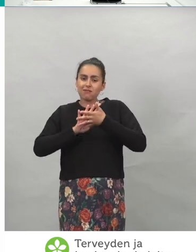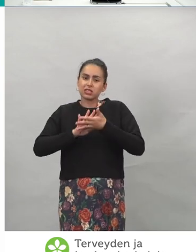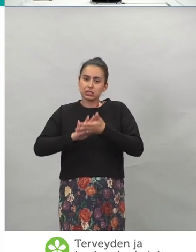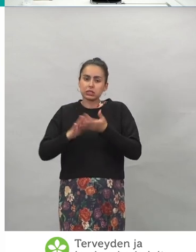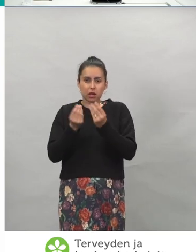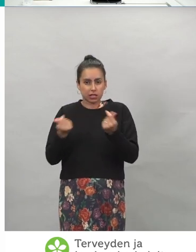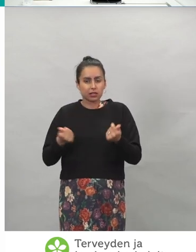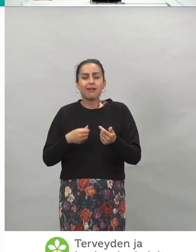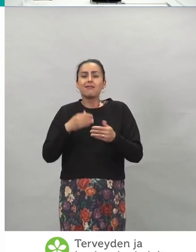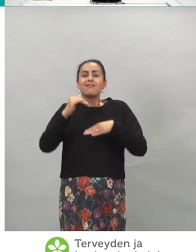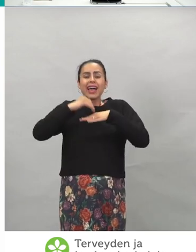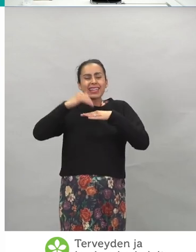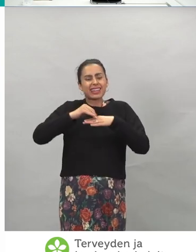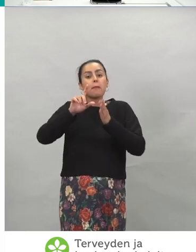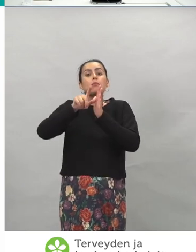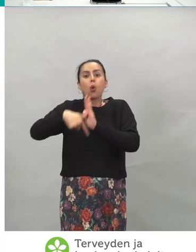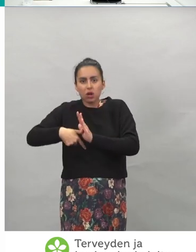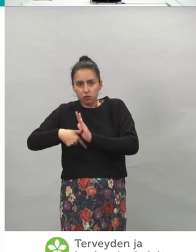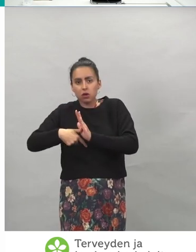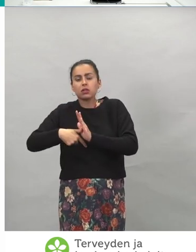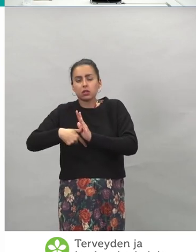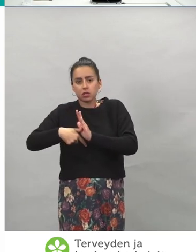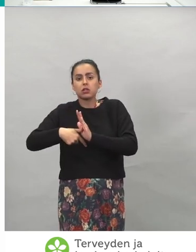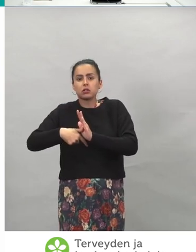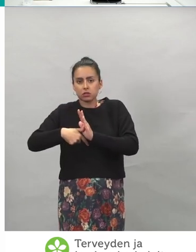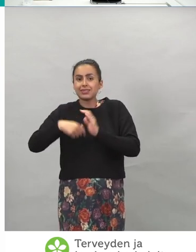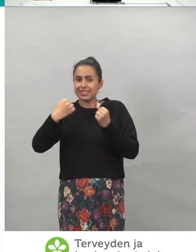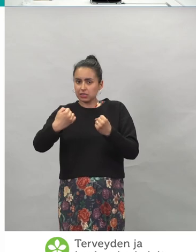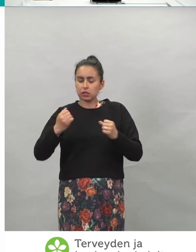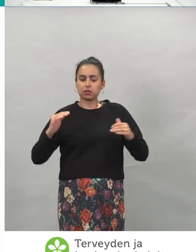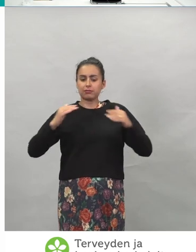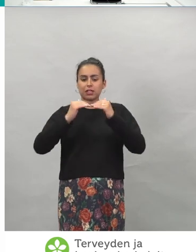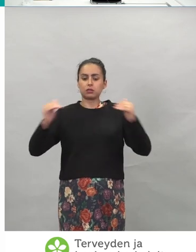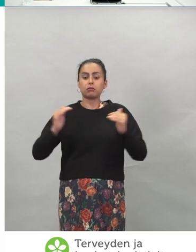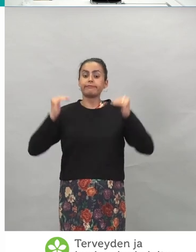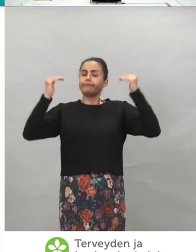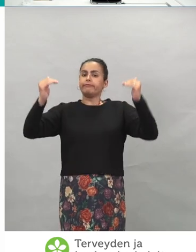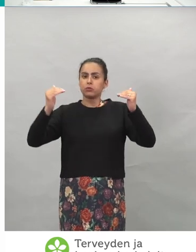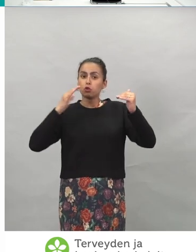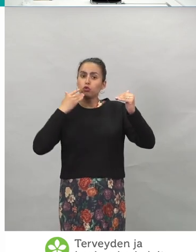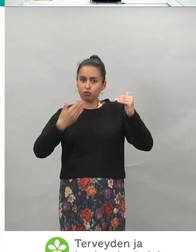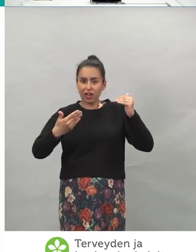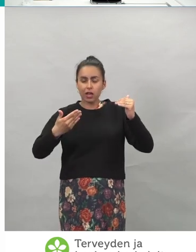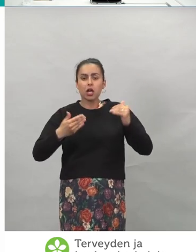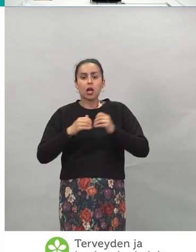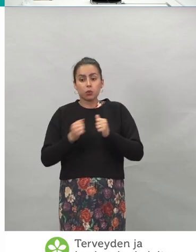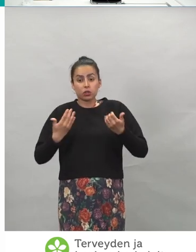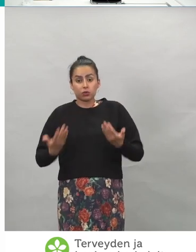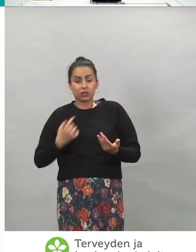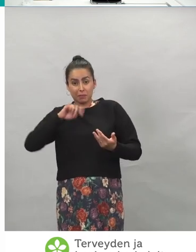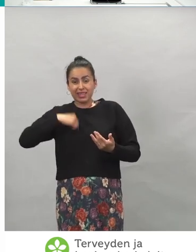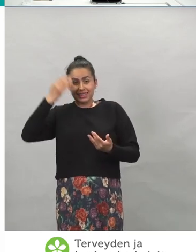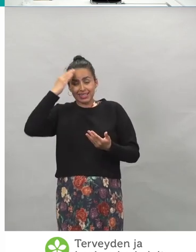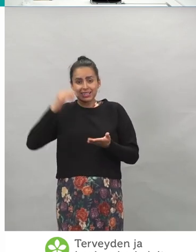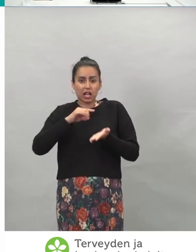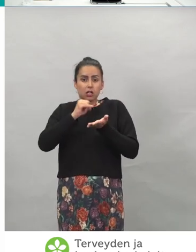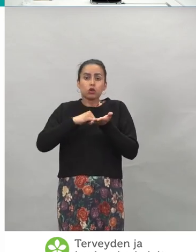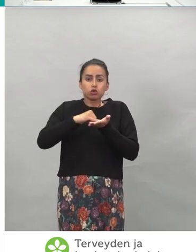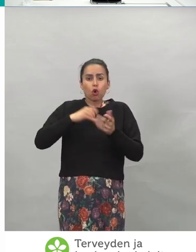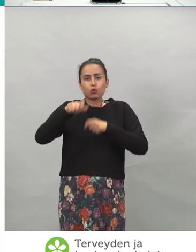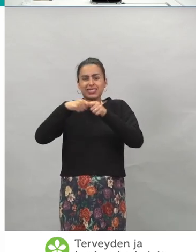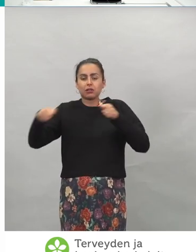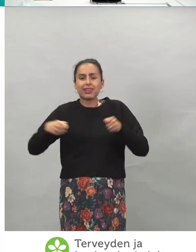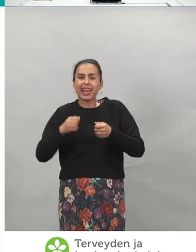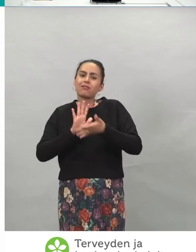puoli vuotta. Ja nyt on enenevässä määrin tietoa myöskin siitä, että tämä solusitoinen immuniteetti, se kestää